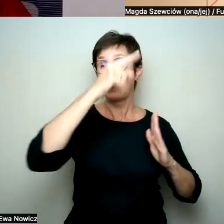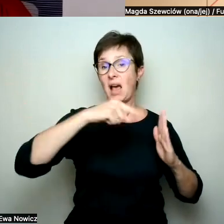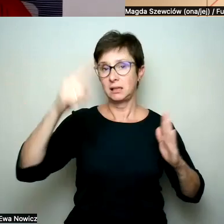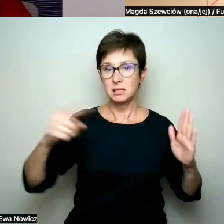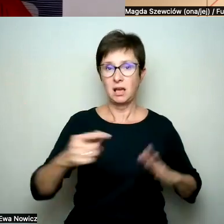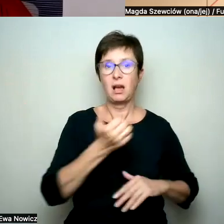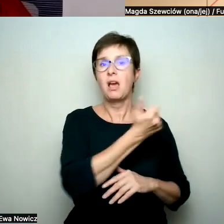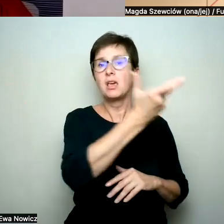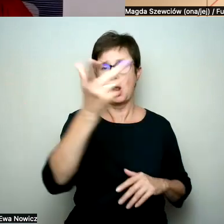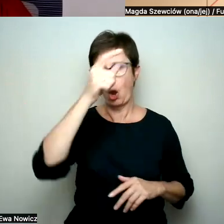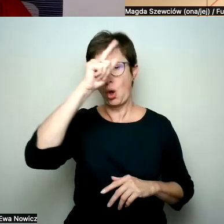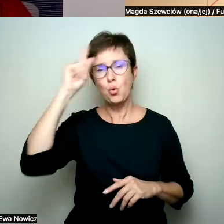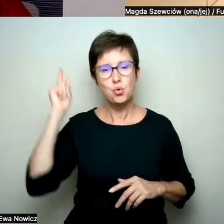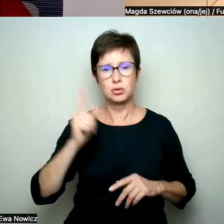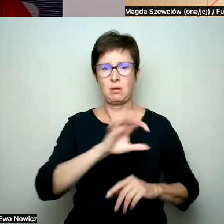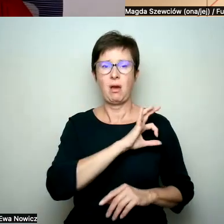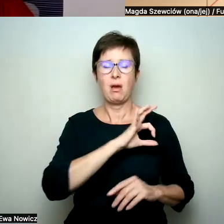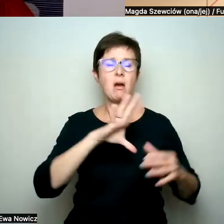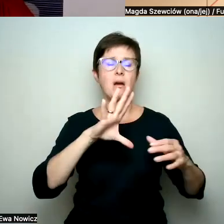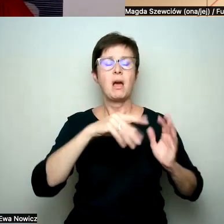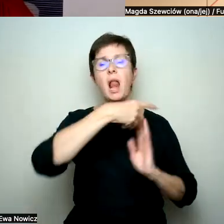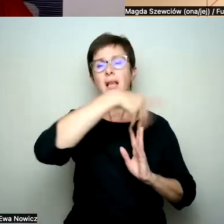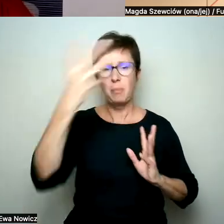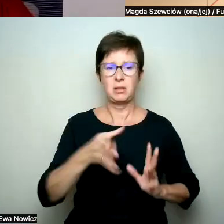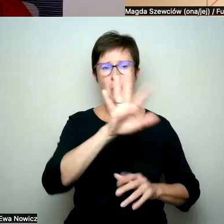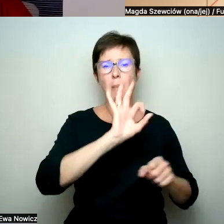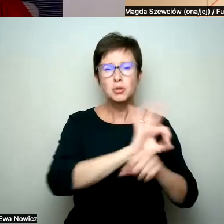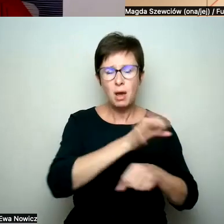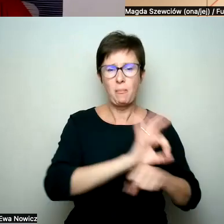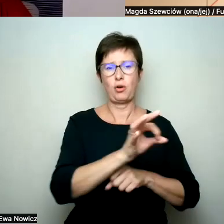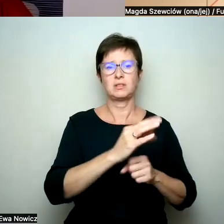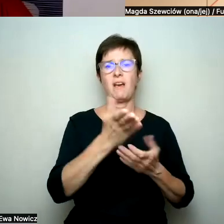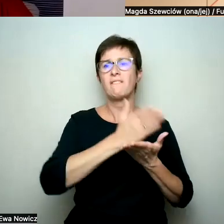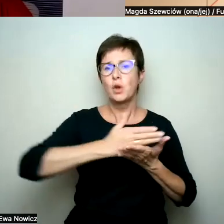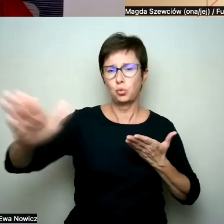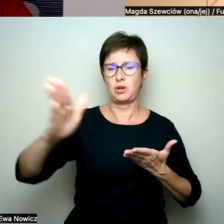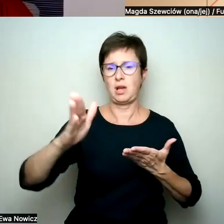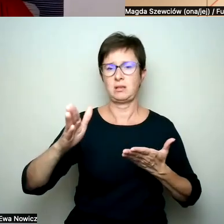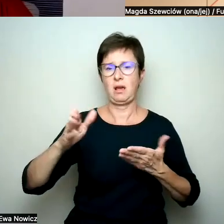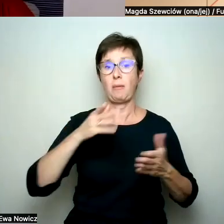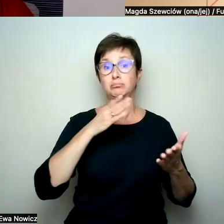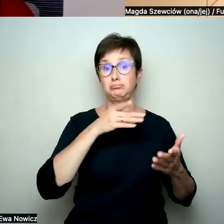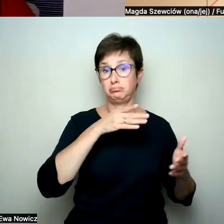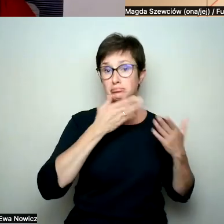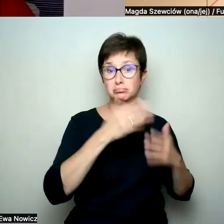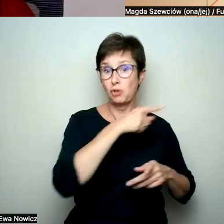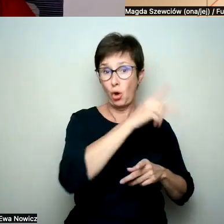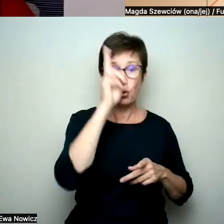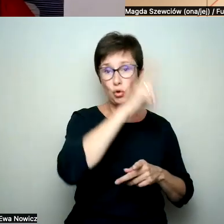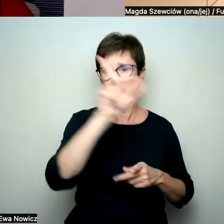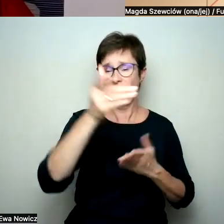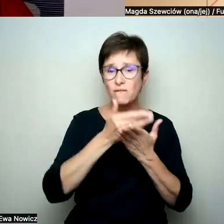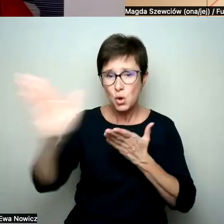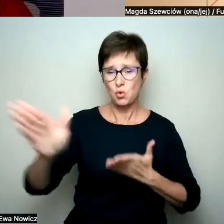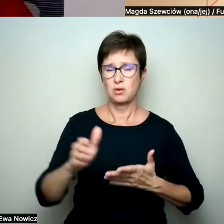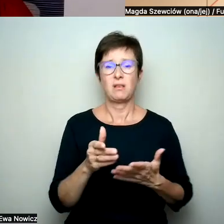osób doświadcza przemocy, trudności, wykluczenia ze strony rodziców jest ekstremalnie ważne. A z drugiej strony